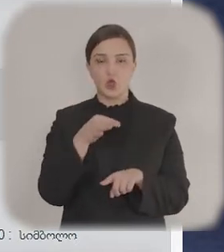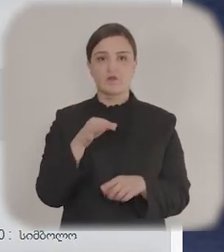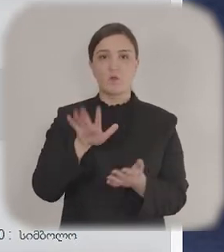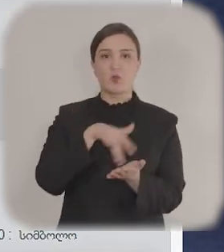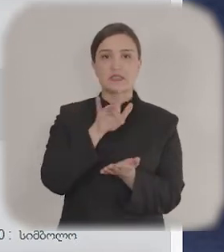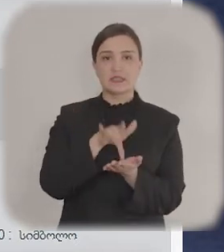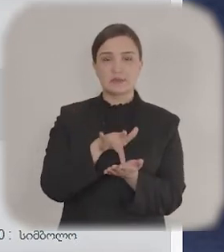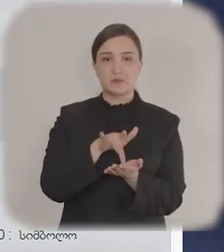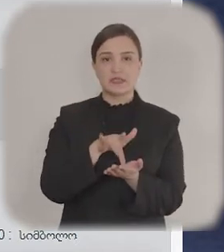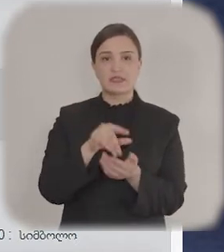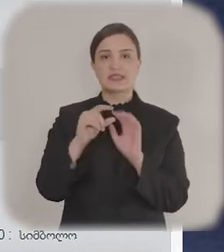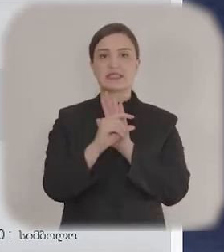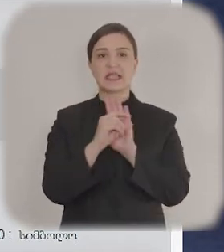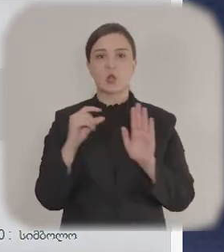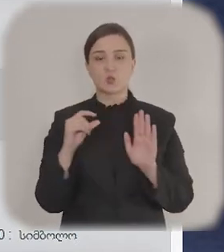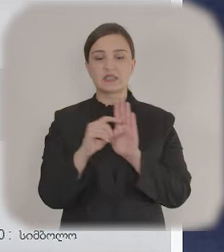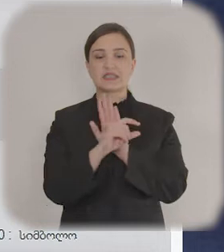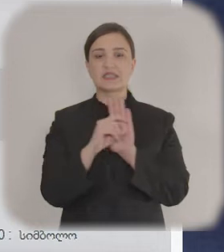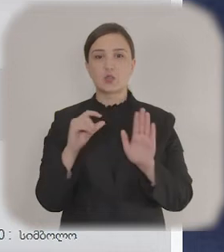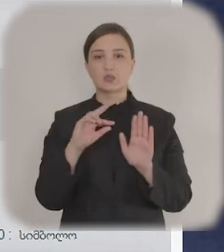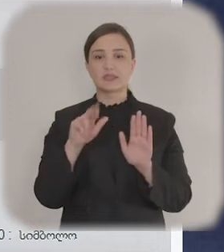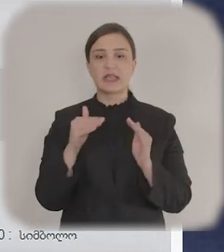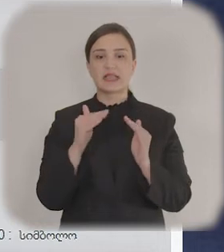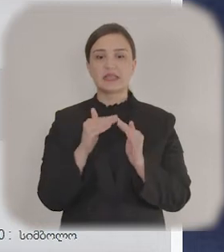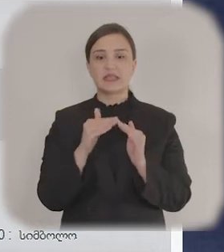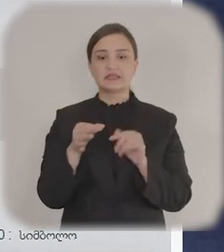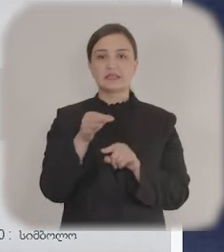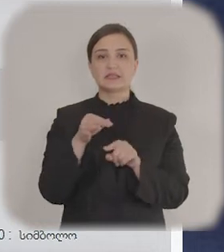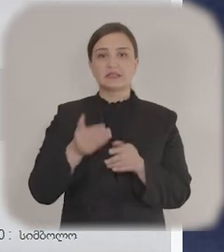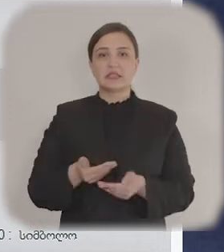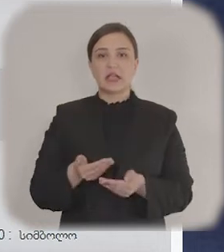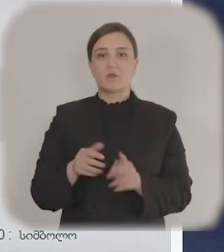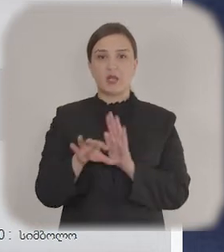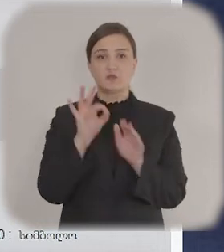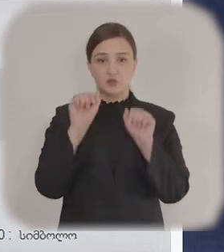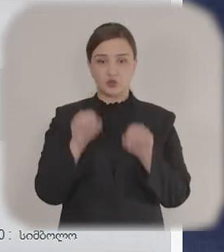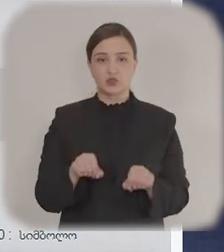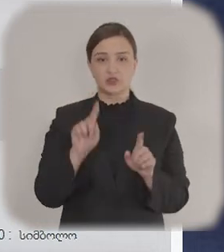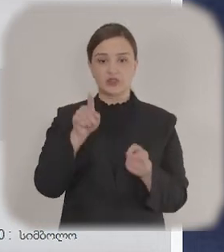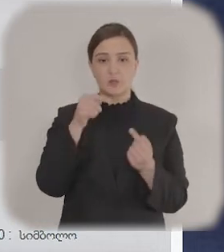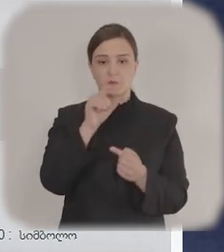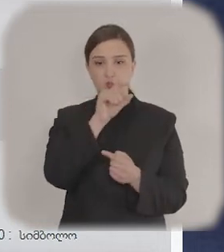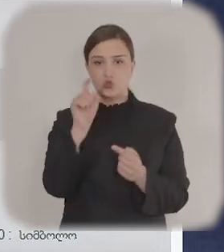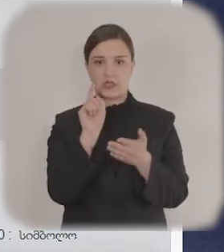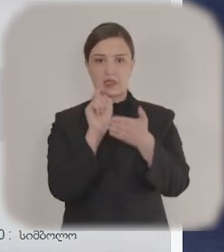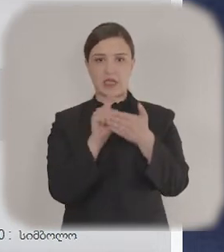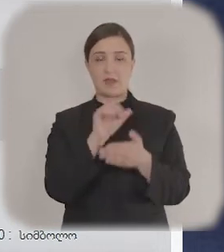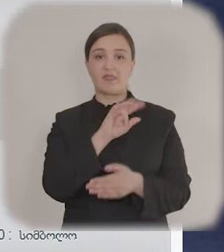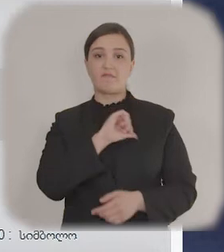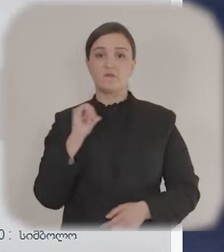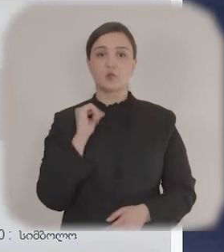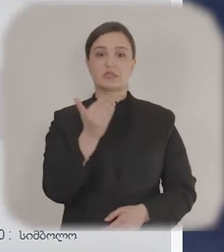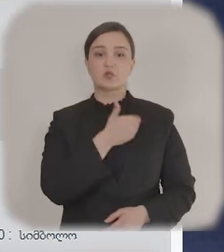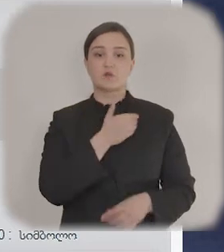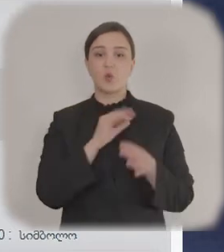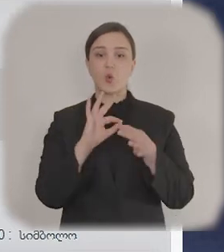qəsəbəni müvafiq damaya tıqlamaqla seçə bilər və yaxud sizin üçün arzu olunan konkret bir adı yazmaqla göstərə bilərsiniz. Misal